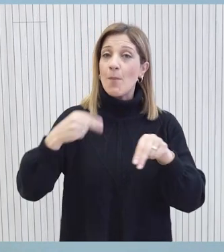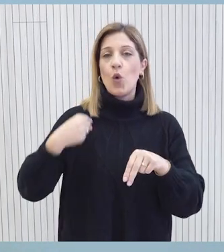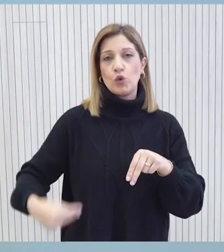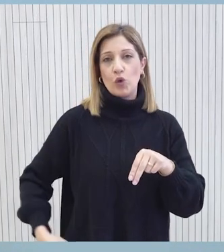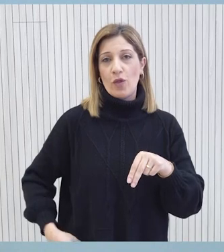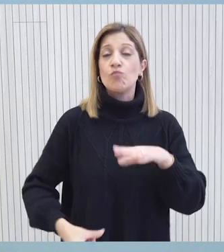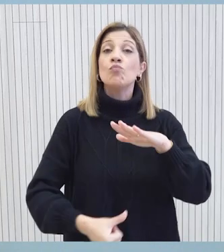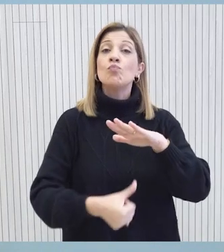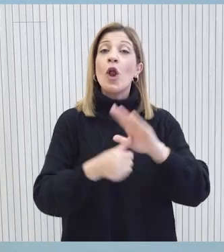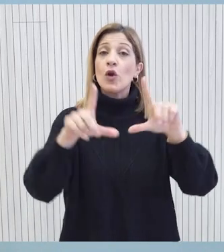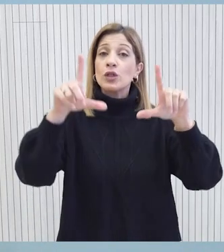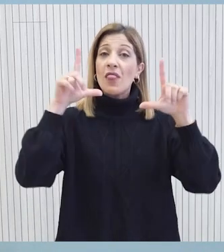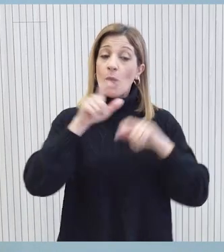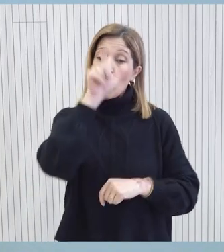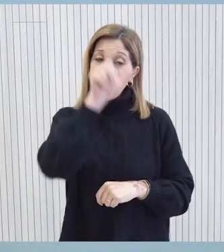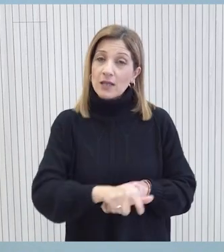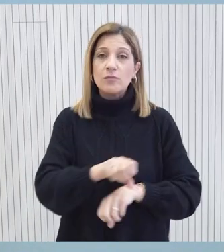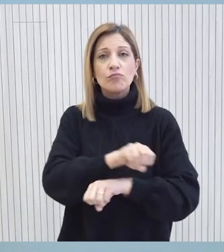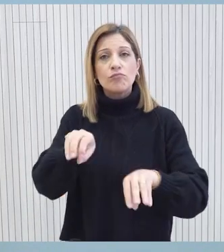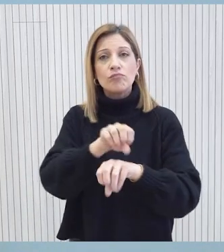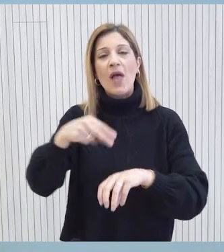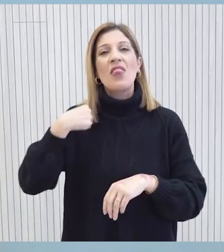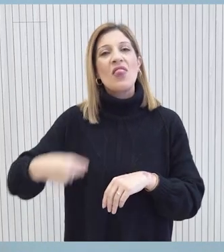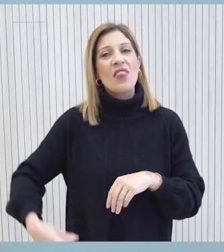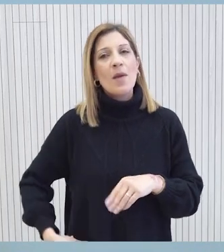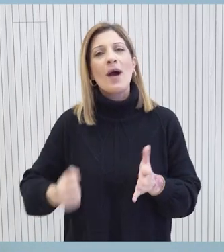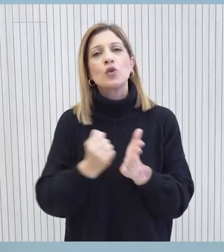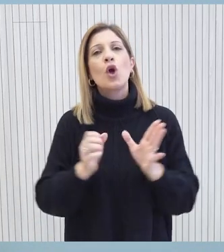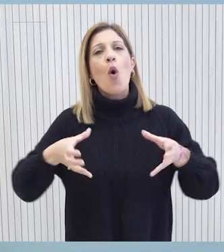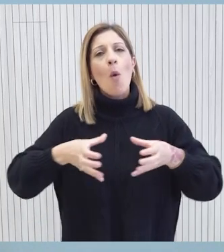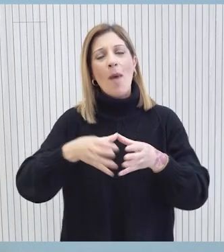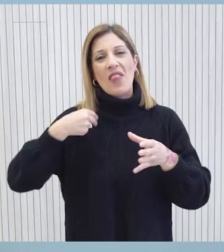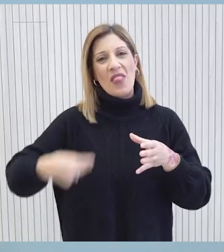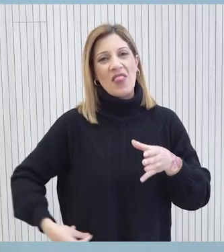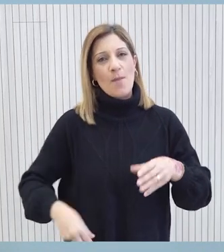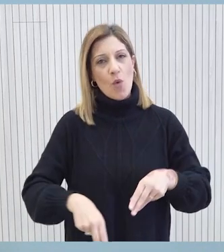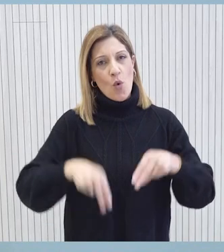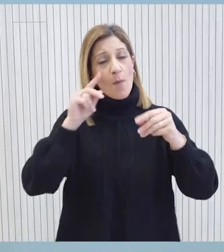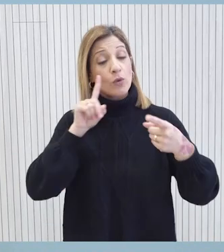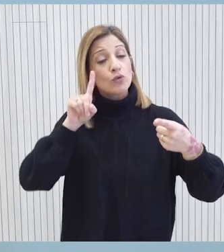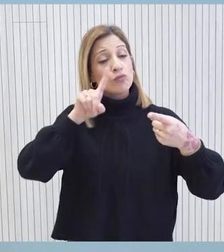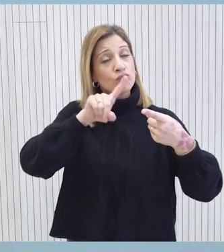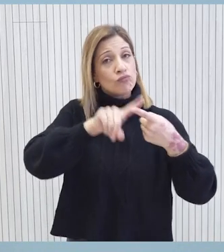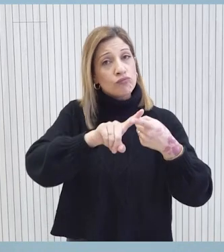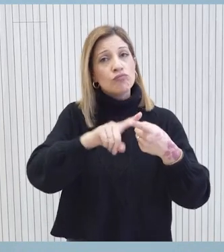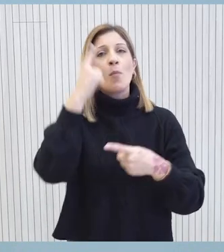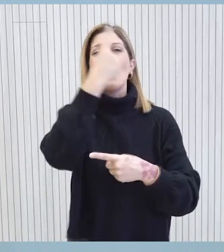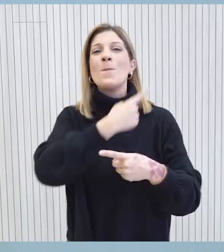Ασφαλείας. Από την πλευρά του, ο πρόεδρος της Δημοκρατίας ενημέρωσε τον Δήμαρχο και την αντιπροσωπία του Δήμου Αμοχώστου για τις συναντήσεις που είχε με την